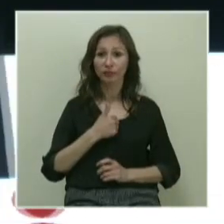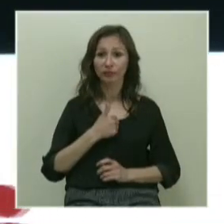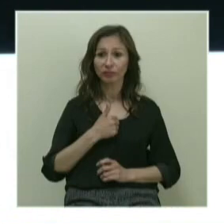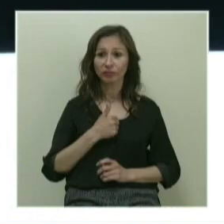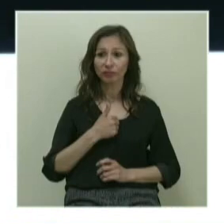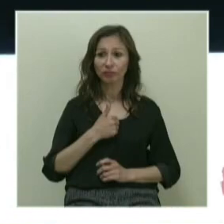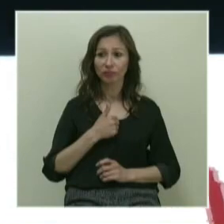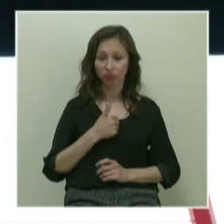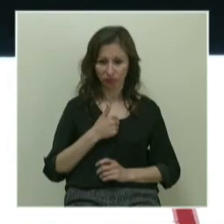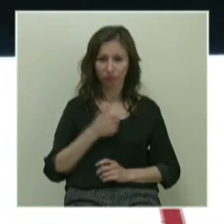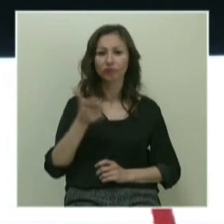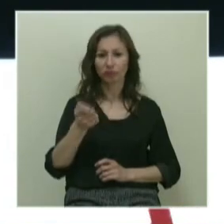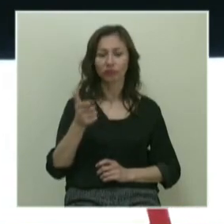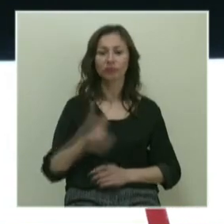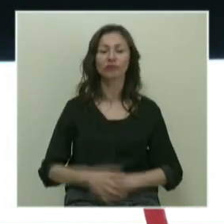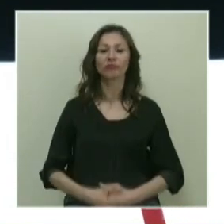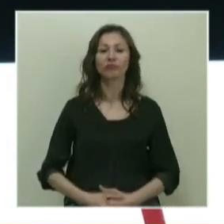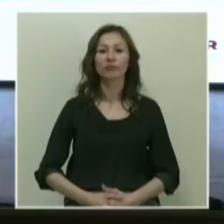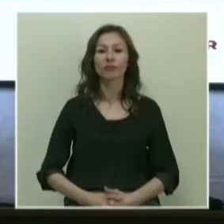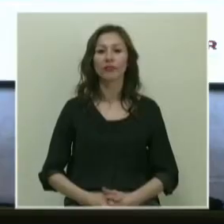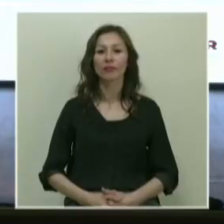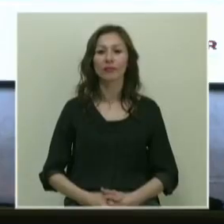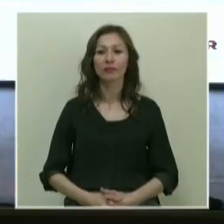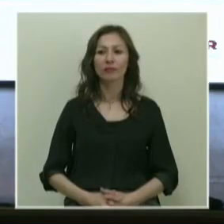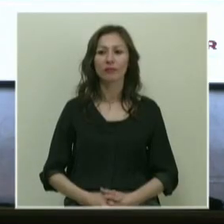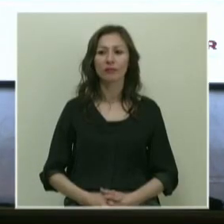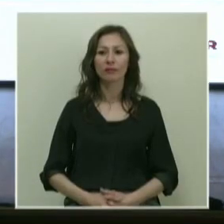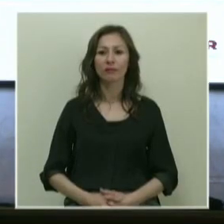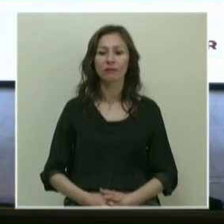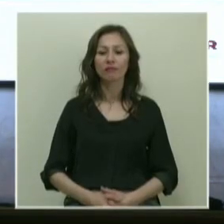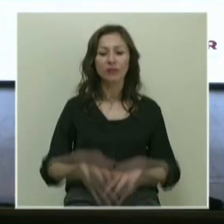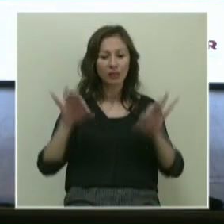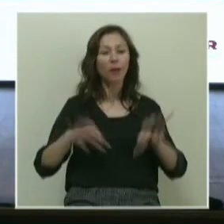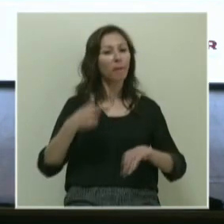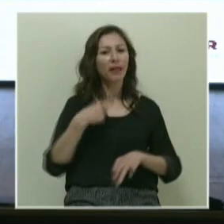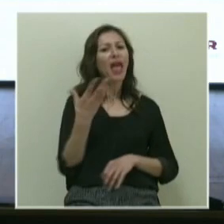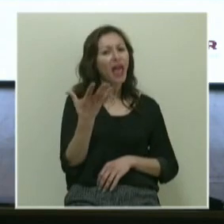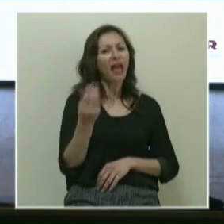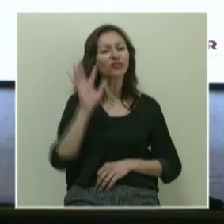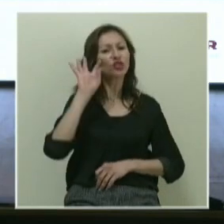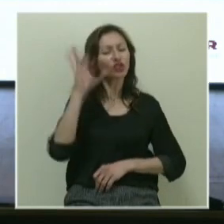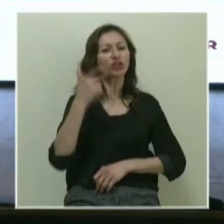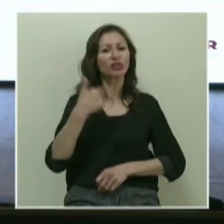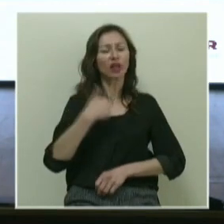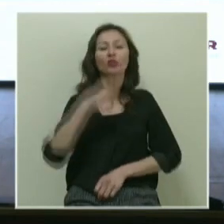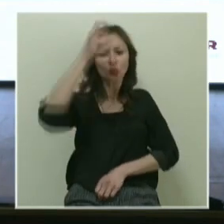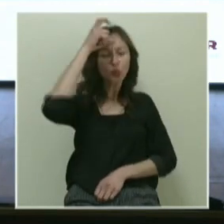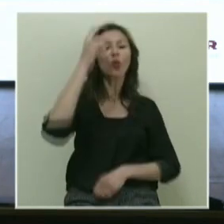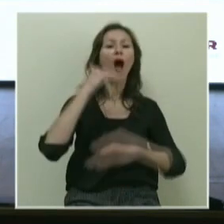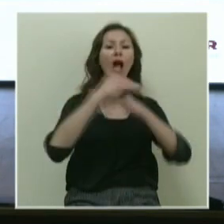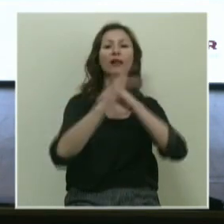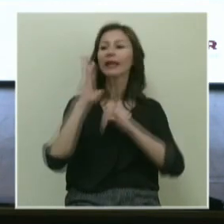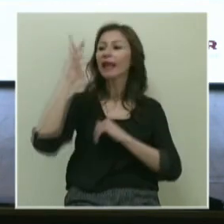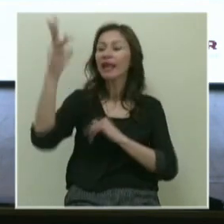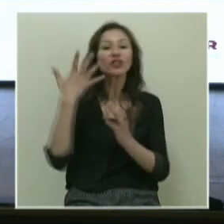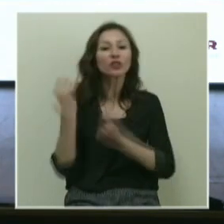Neden geçemedim? Ha, yanlış tarafa bastım çünkü. Şimdi, beni en şaşırtan şey, Türk halkı geleceğe doğru